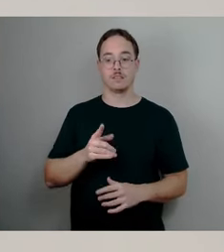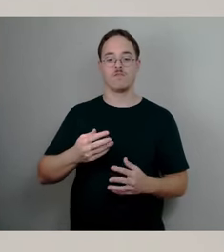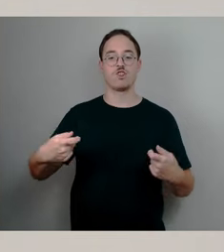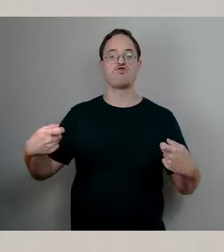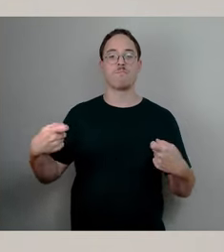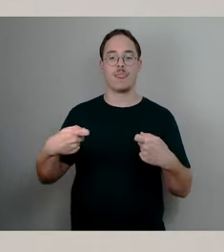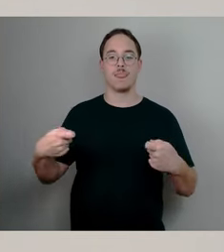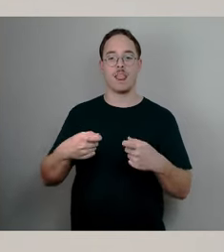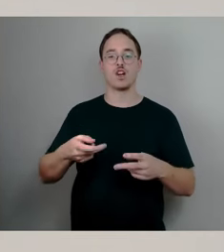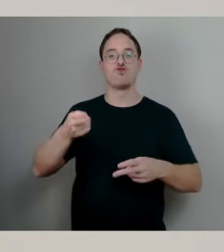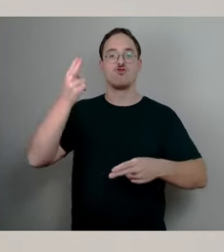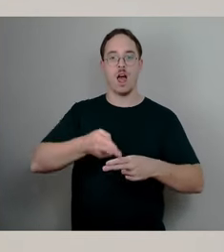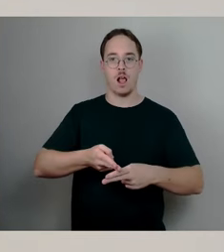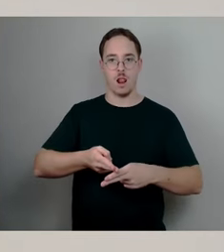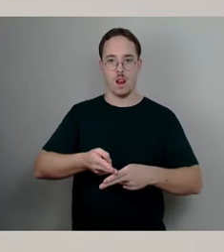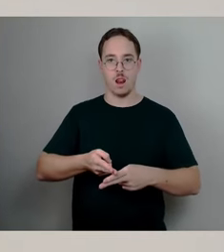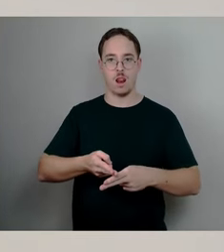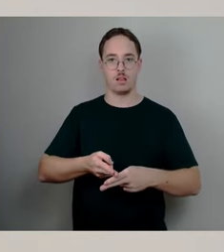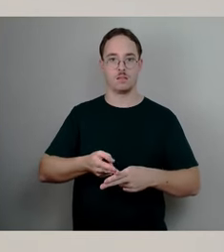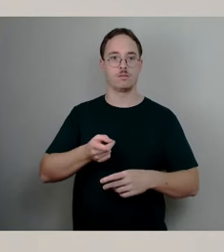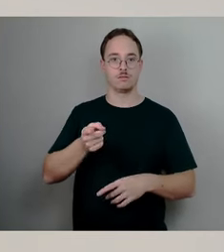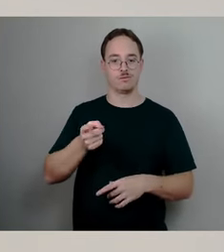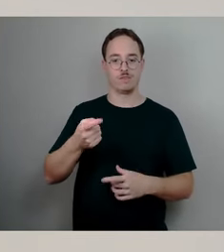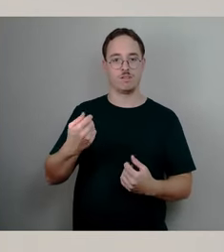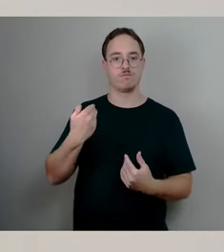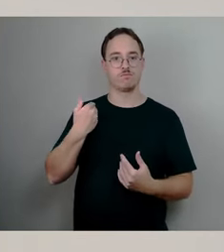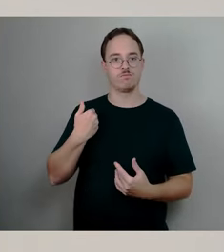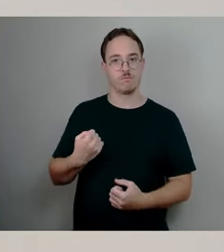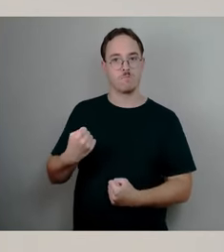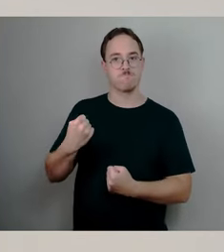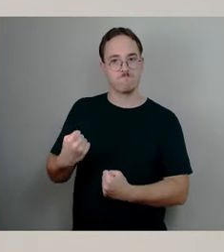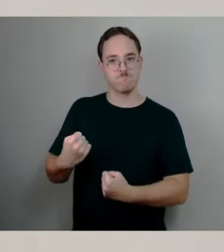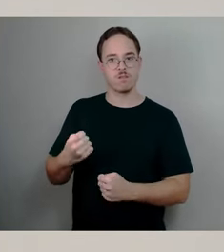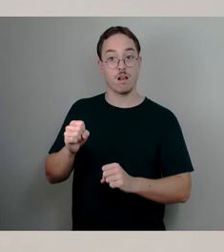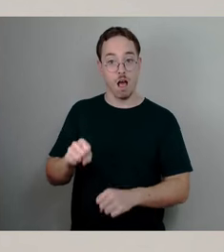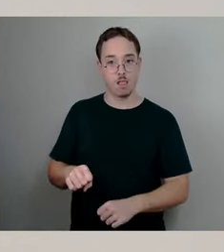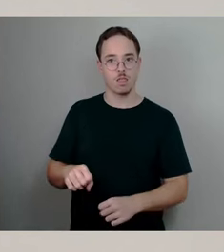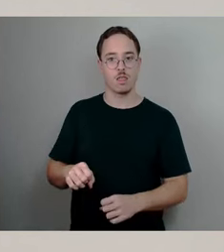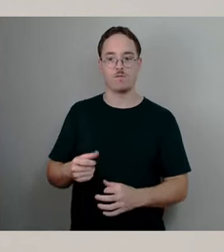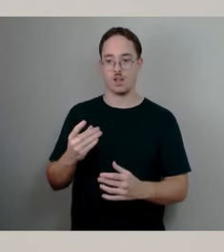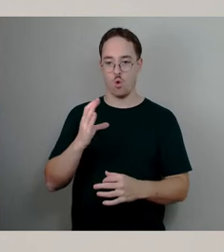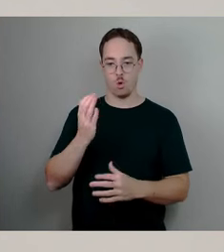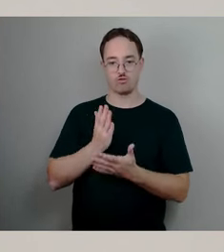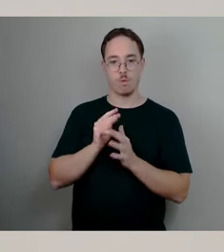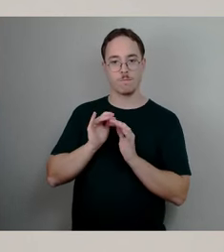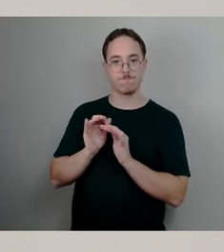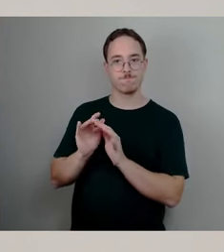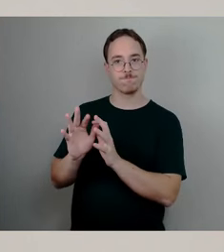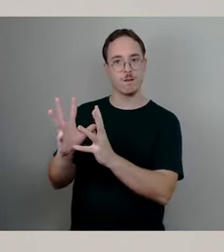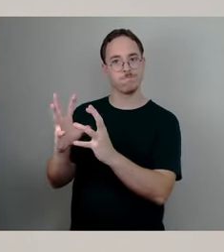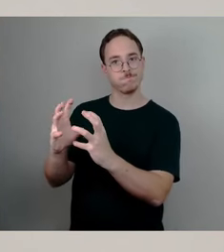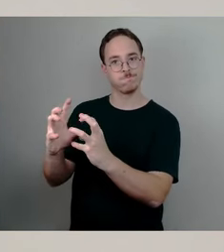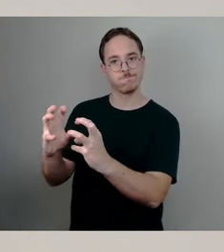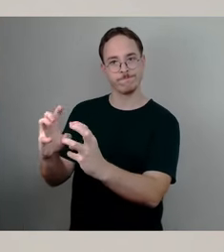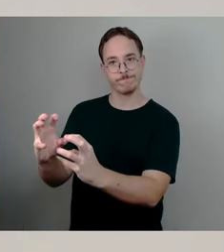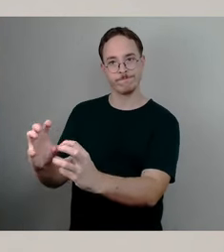damaligen Erkenntnissen nicht von den Chloriden erreicht wurde. Um dies in Zukunft auszuschließen, sollte ja